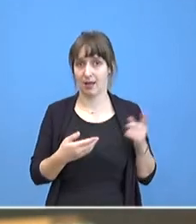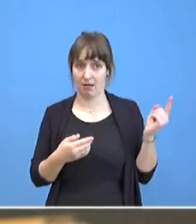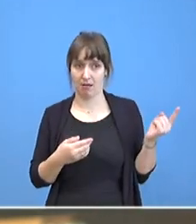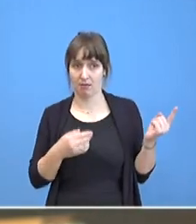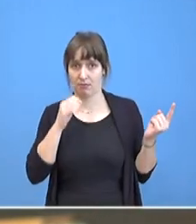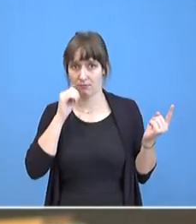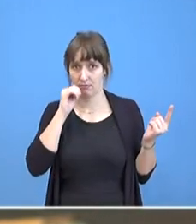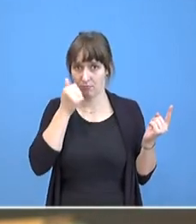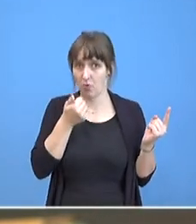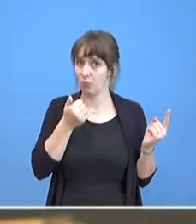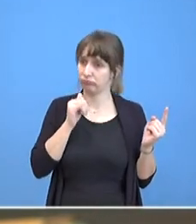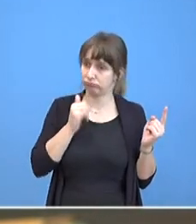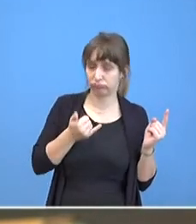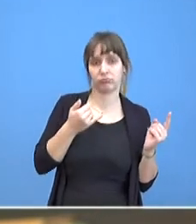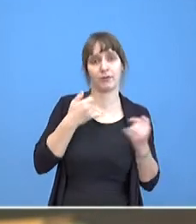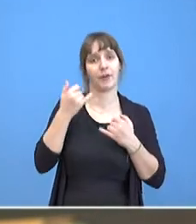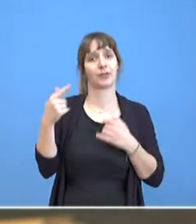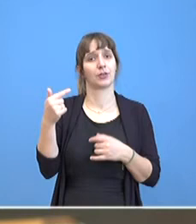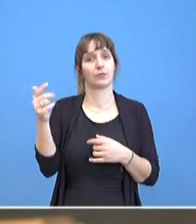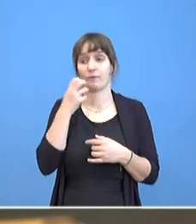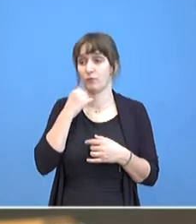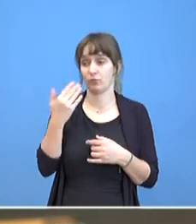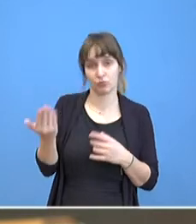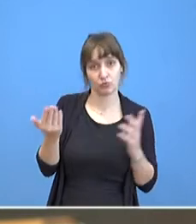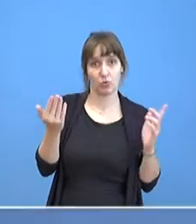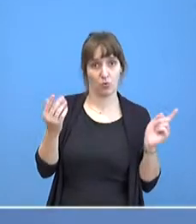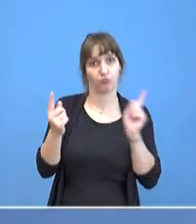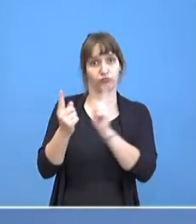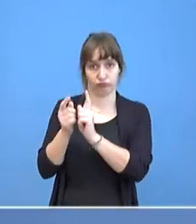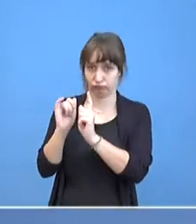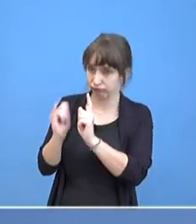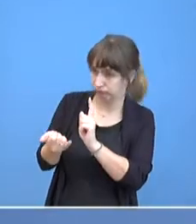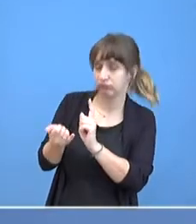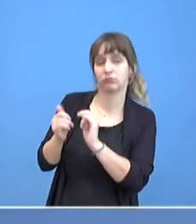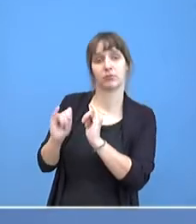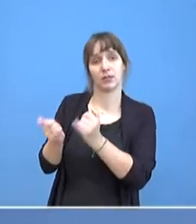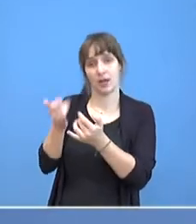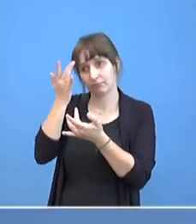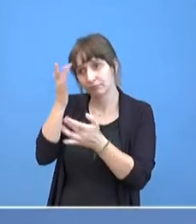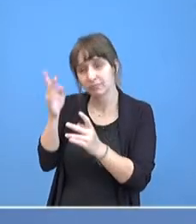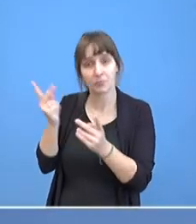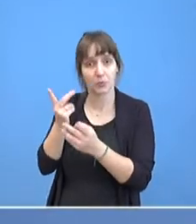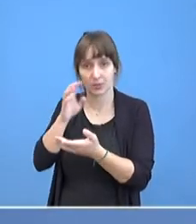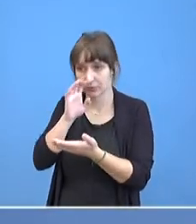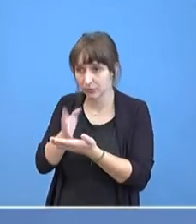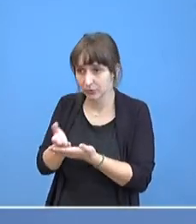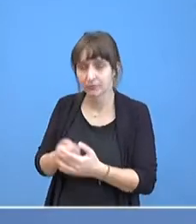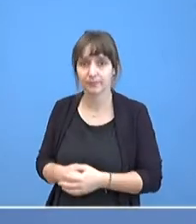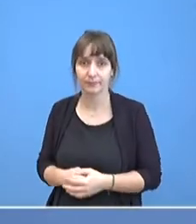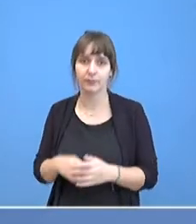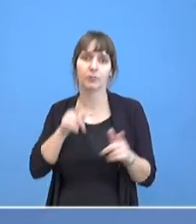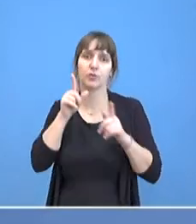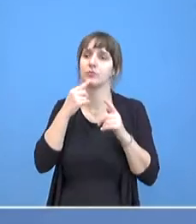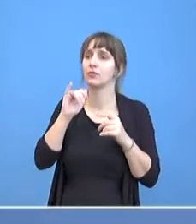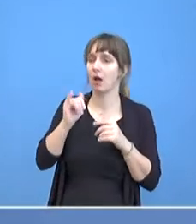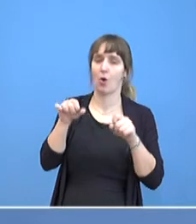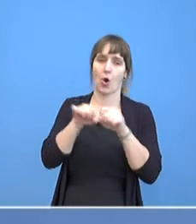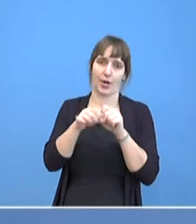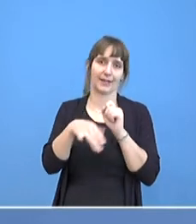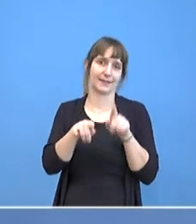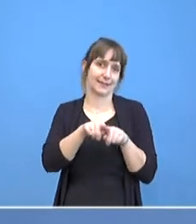eingehen oder wird sie sie enttäuschen? Das ist auch eine Frage, Frau Timo-Pfeffer gestellt hat online.